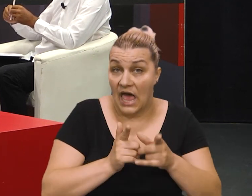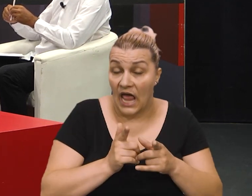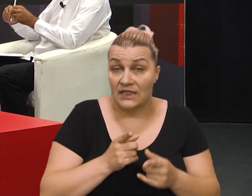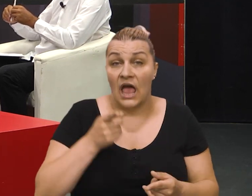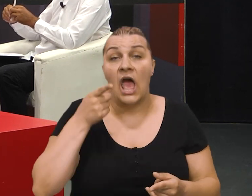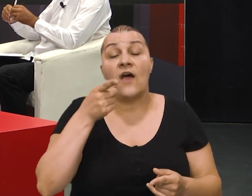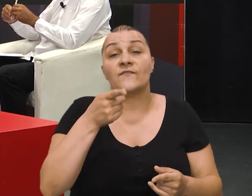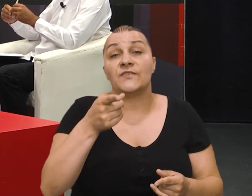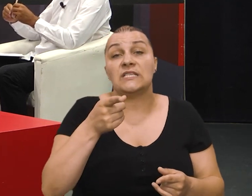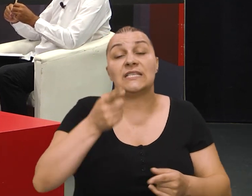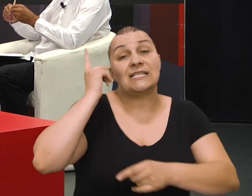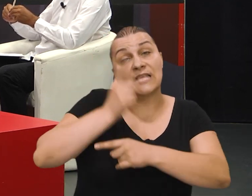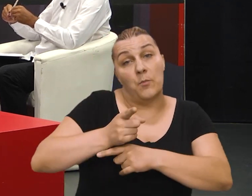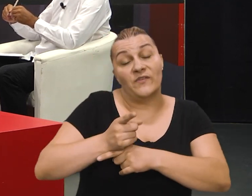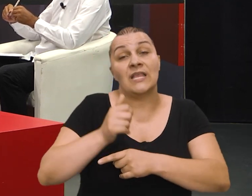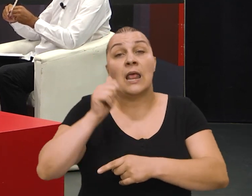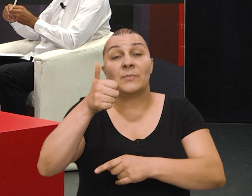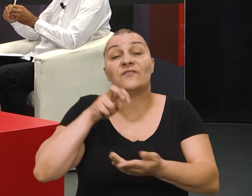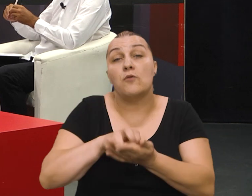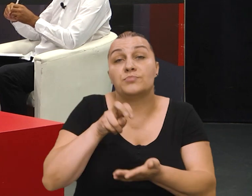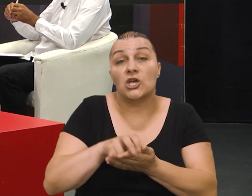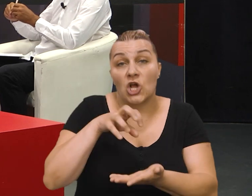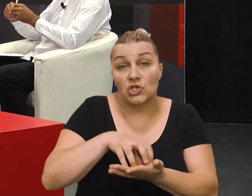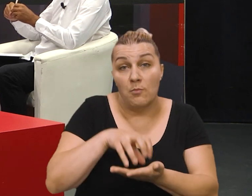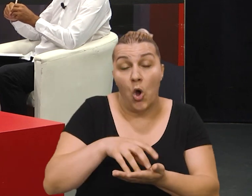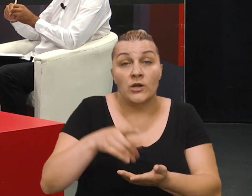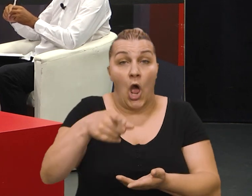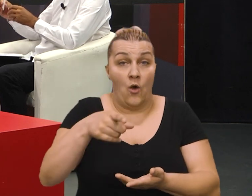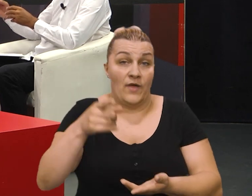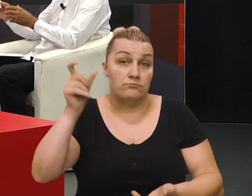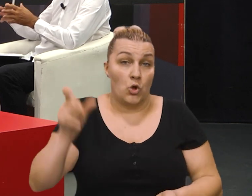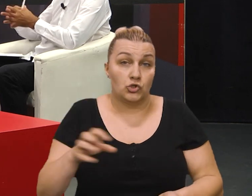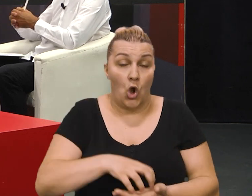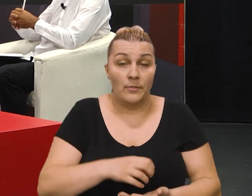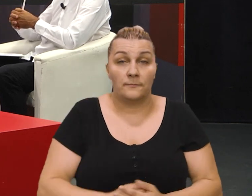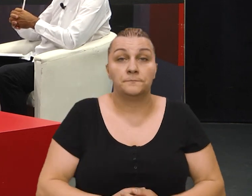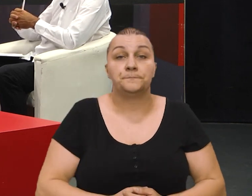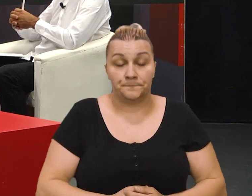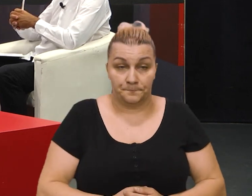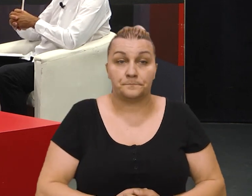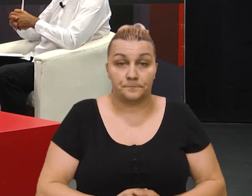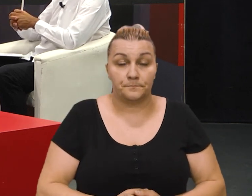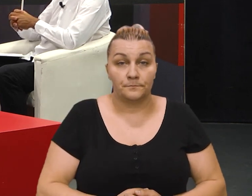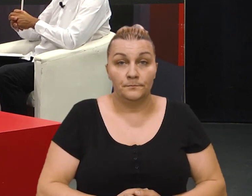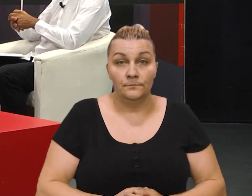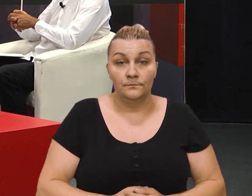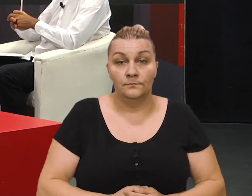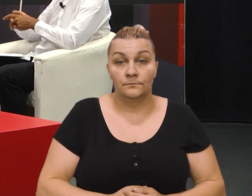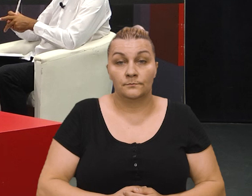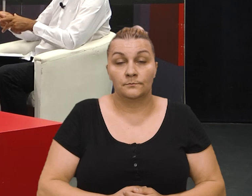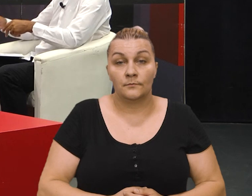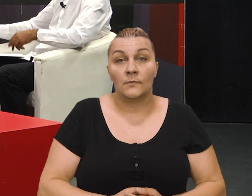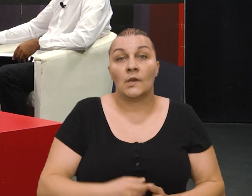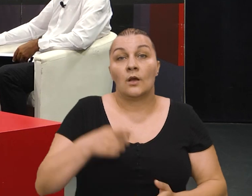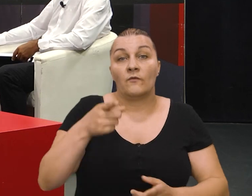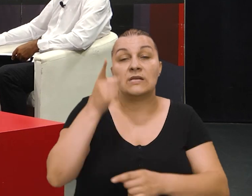rata vi ste Milane zapovjedali prvom pješačkom bojnom spominute postojbe tako je znači